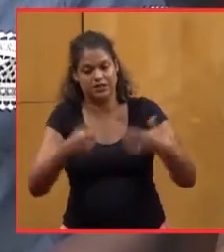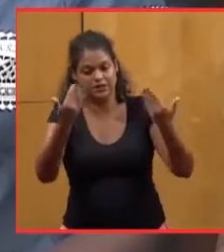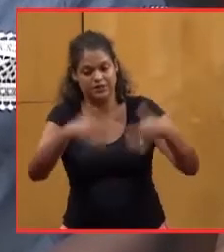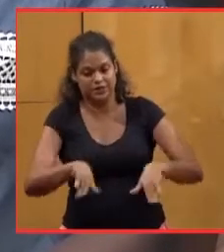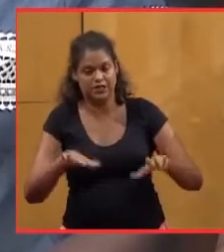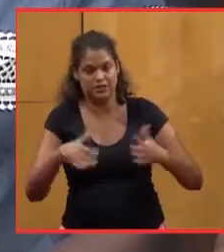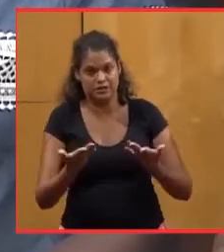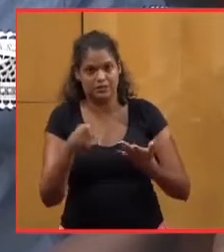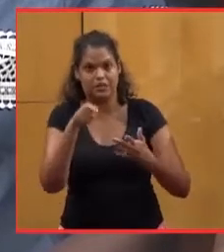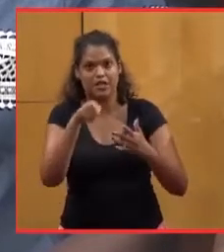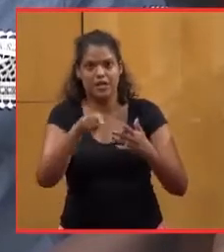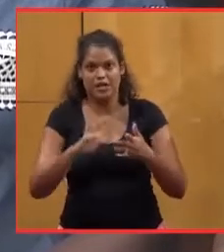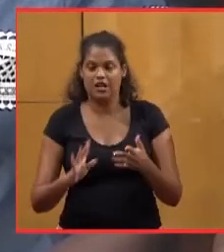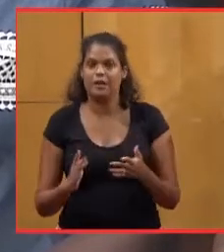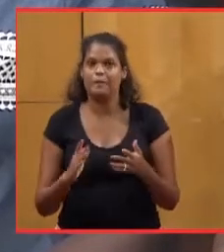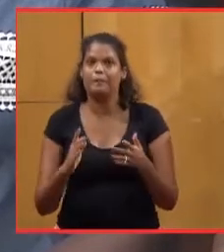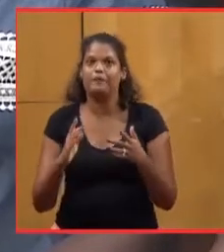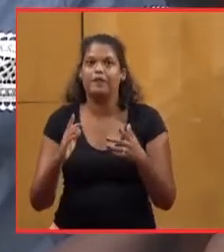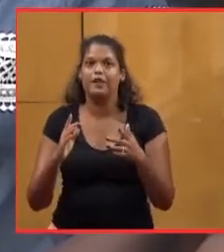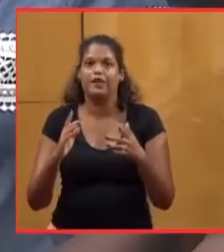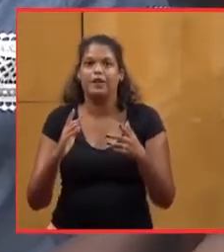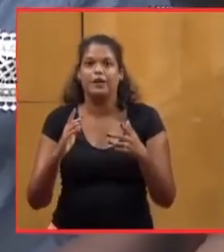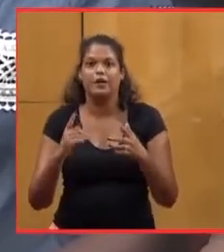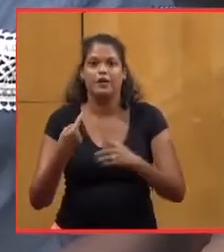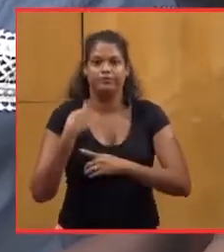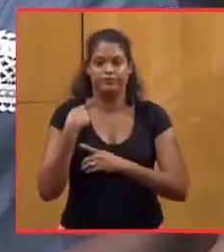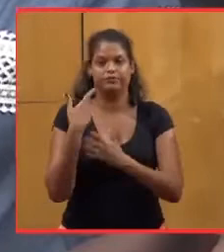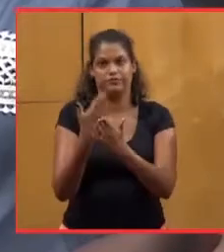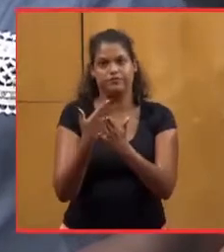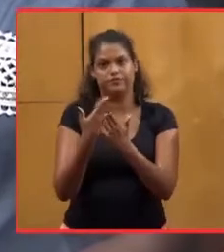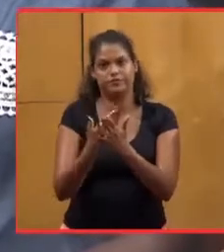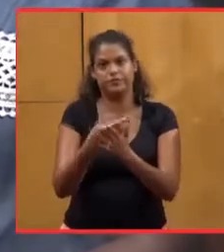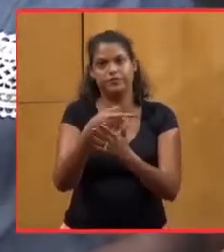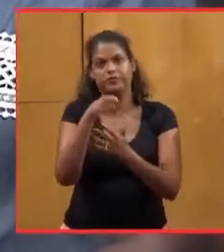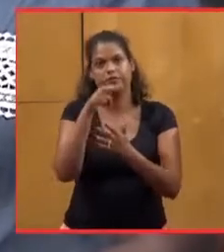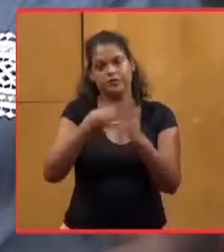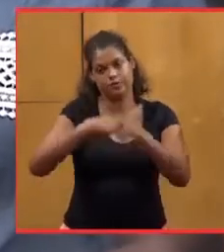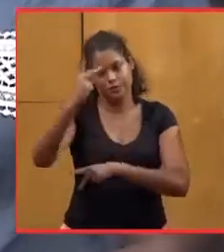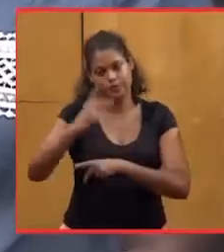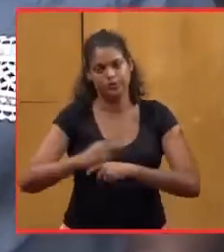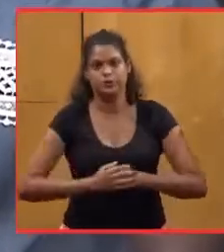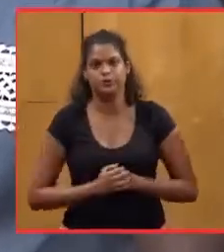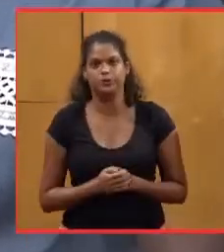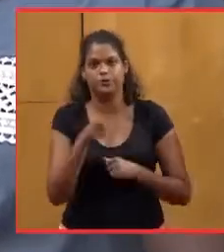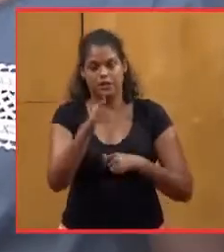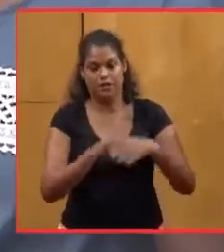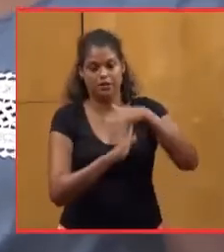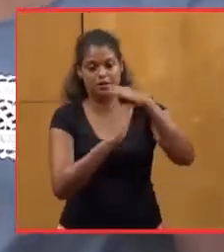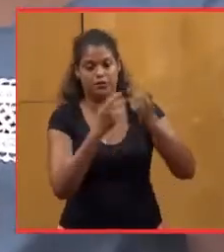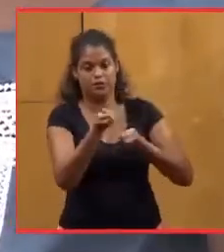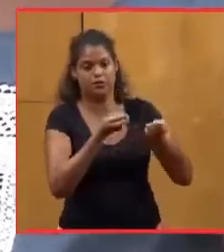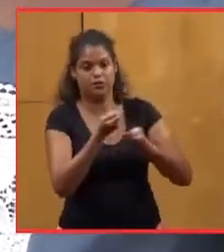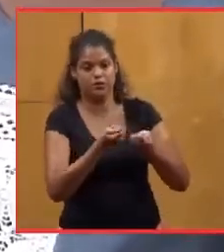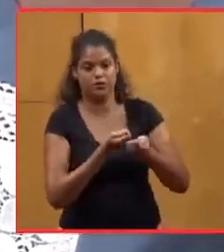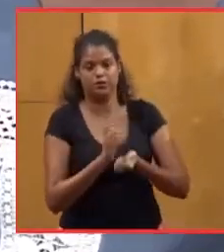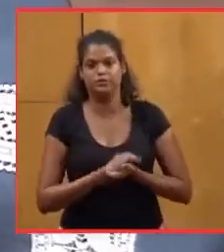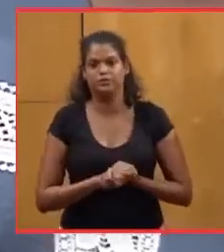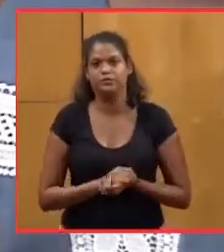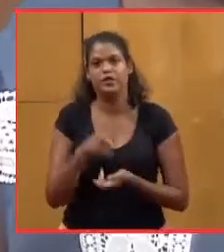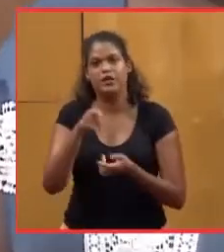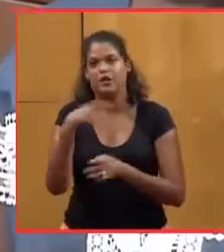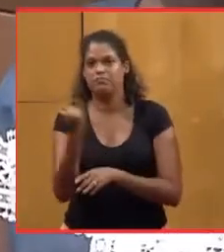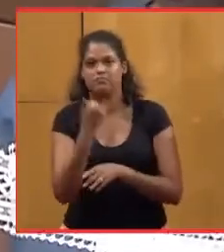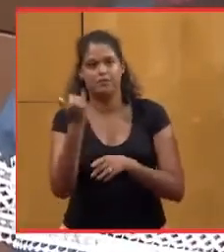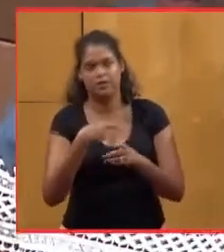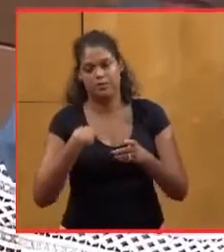très supérieur à 71,6 millions d'euros, page 22 de l'exposé des motifs du compte de gestion. Ce n'est pas la peine d